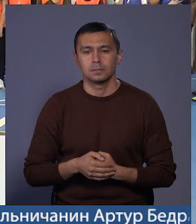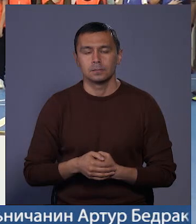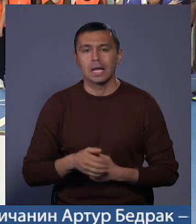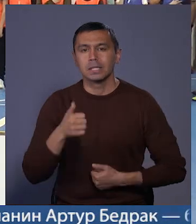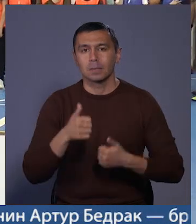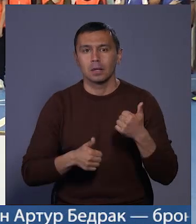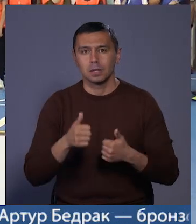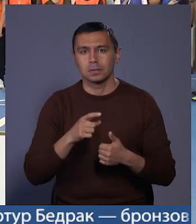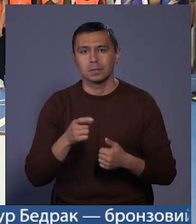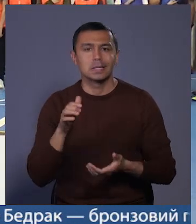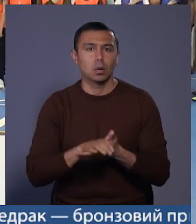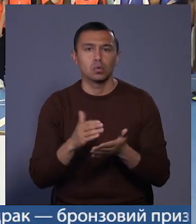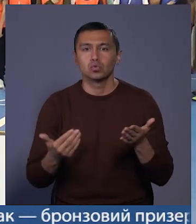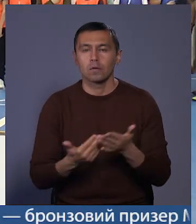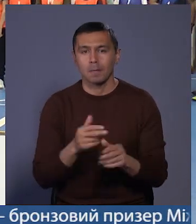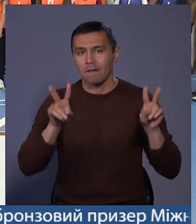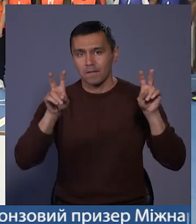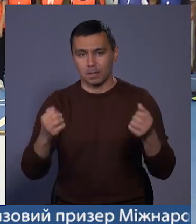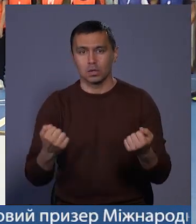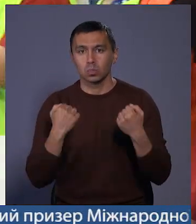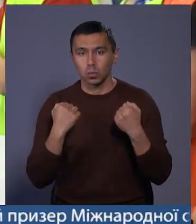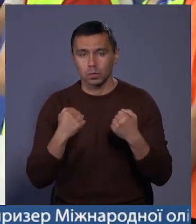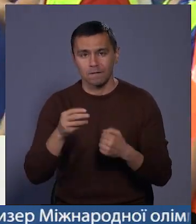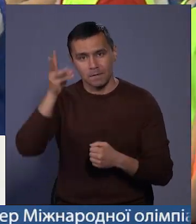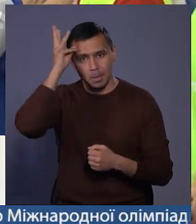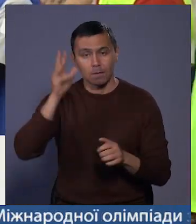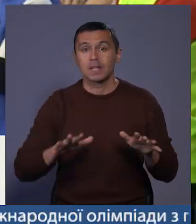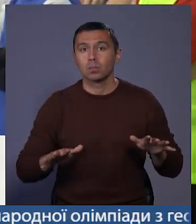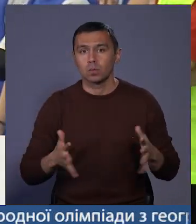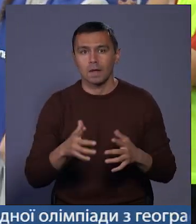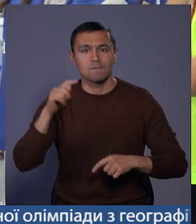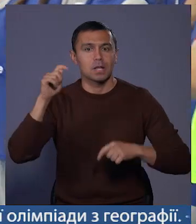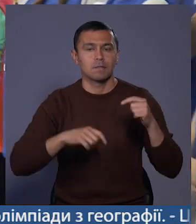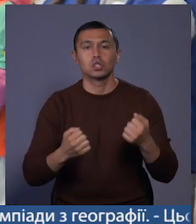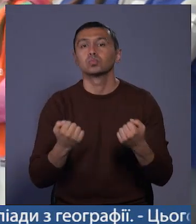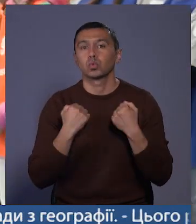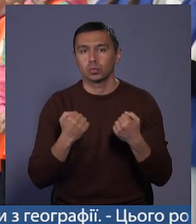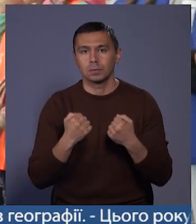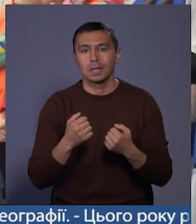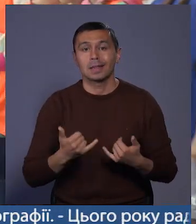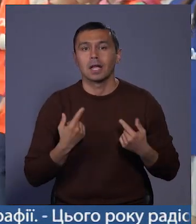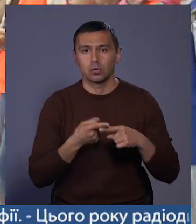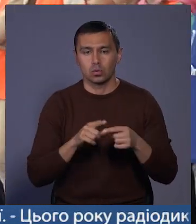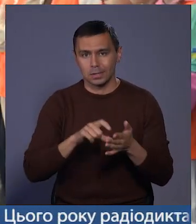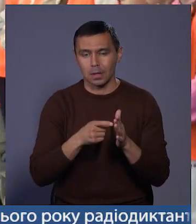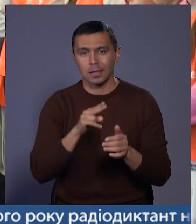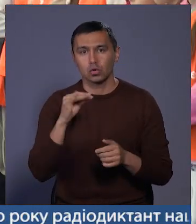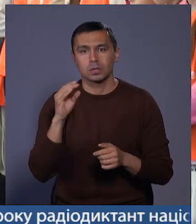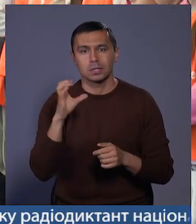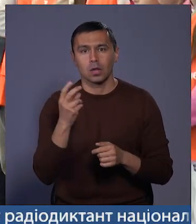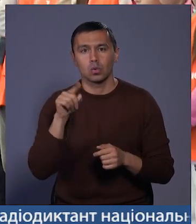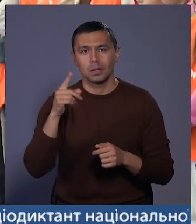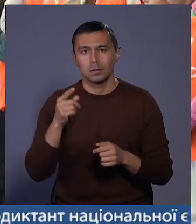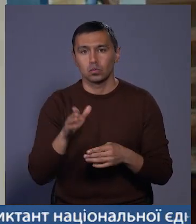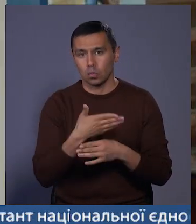Змагалися і знайомилися із новими видами спорту. У Хмельницькому відбувся фестиваль спорту. Задля цього залу ДСШ номер три